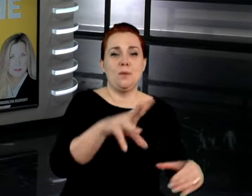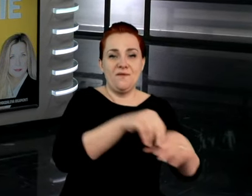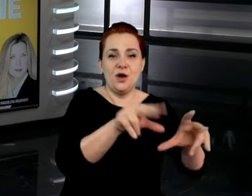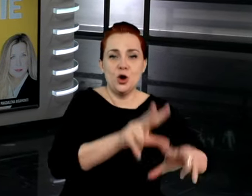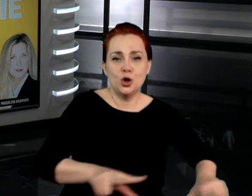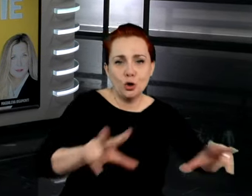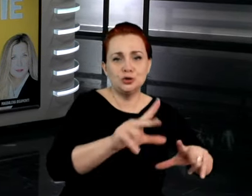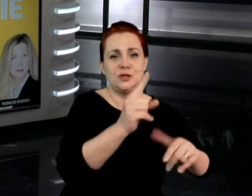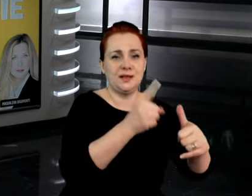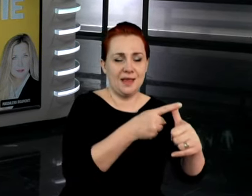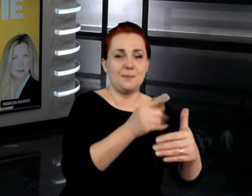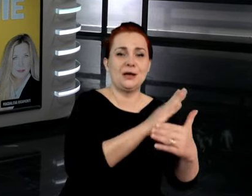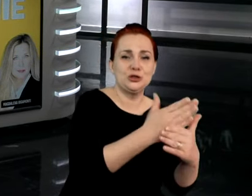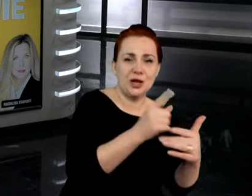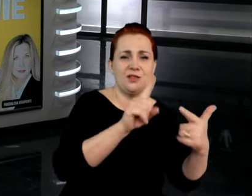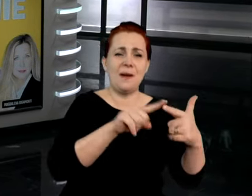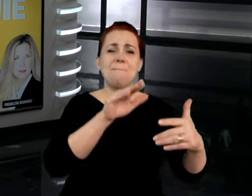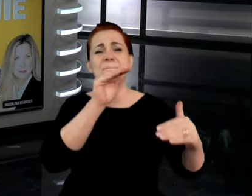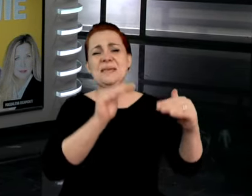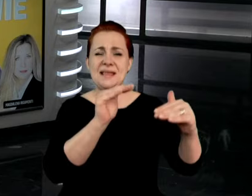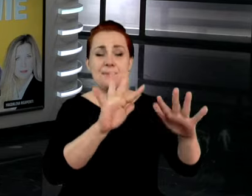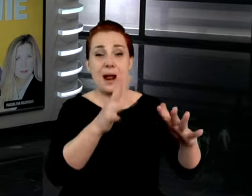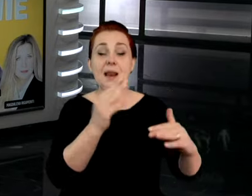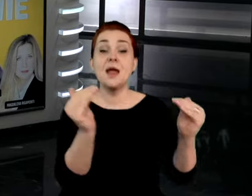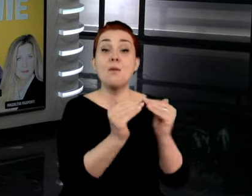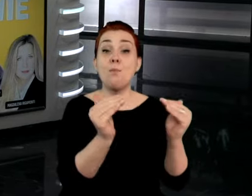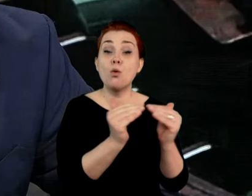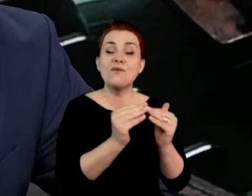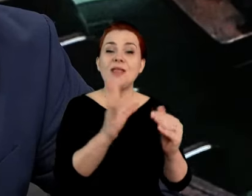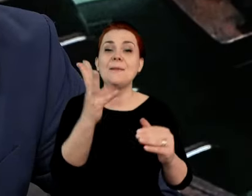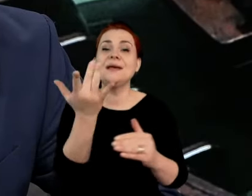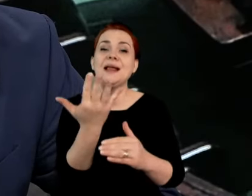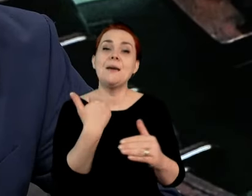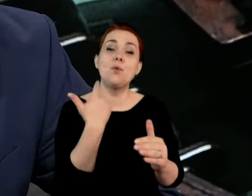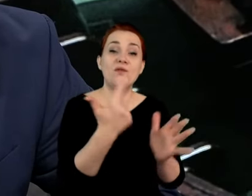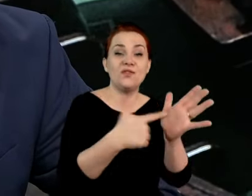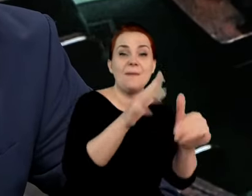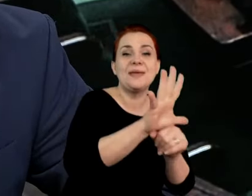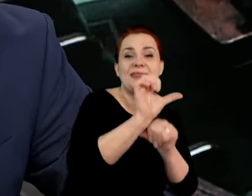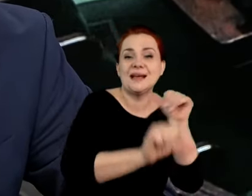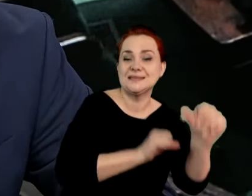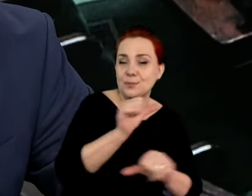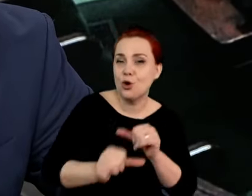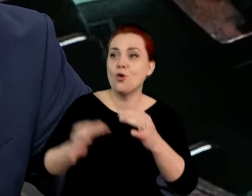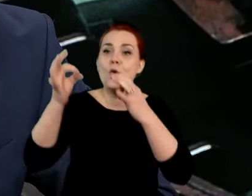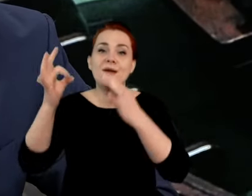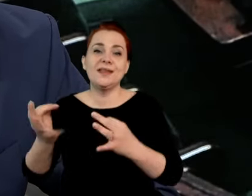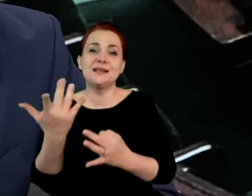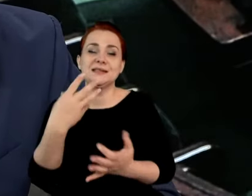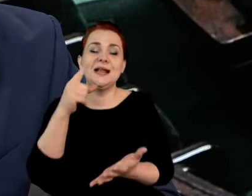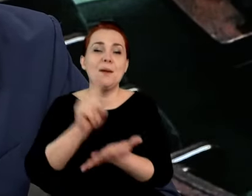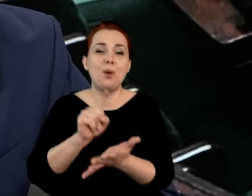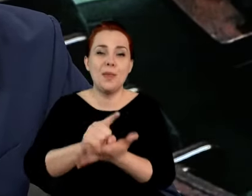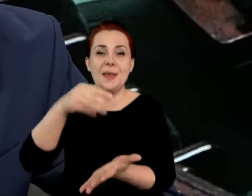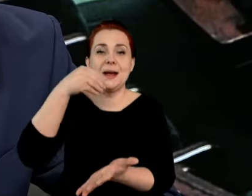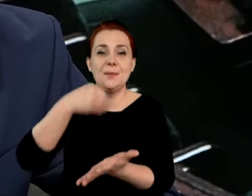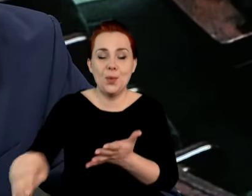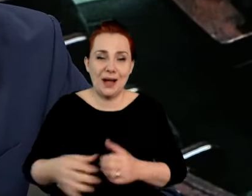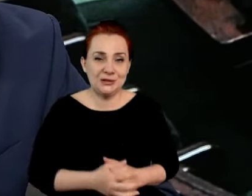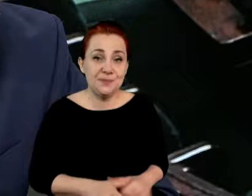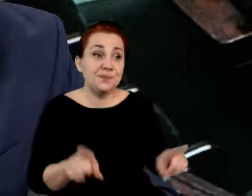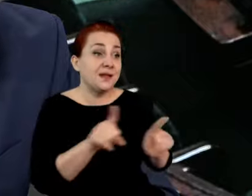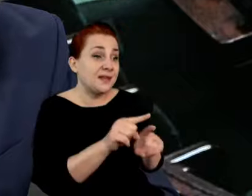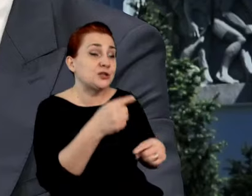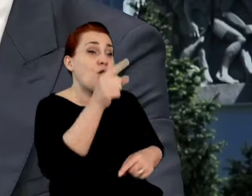minimalnej i mają dwójkę dzieci. Porównamy sobie, ile płaciły podatków w 2015 roku. Którzy też panu powiedzą, ile stracili